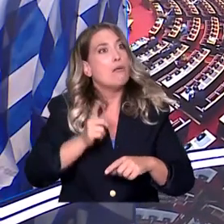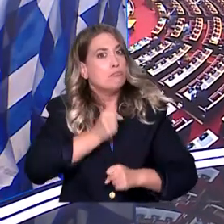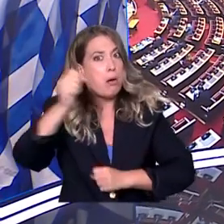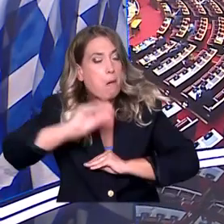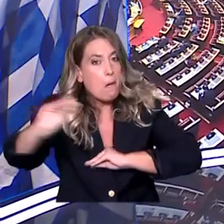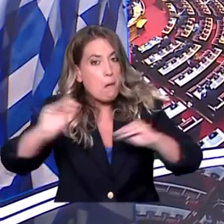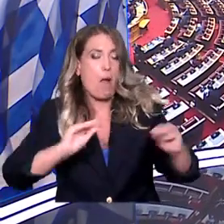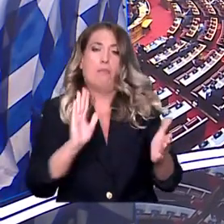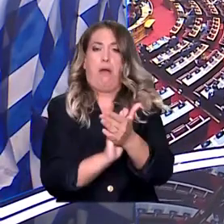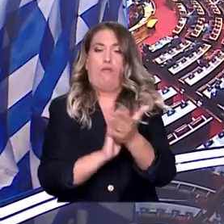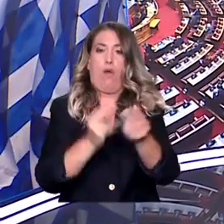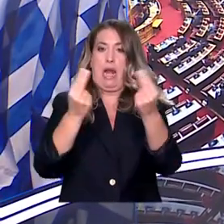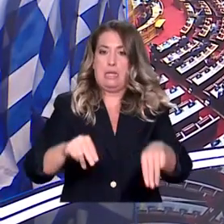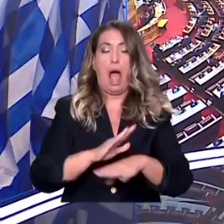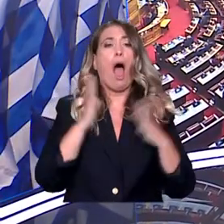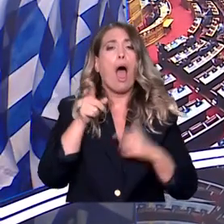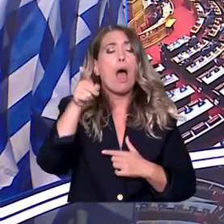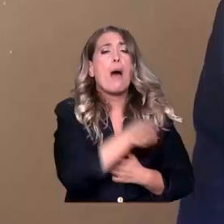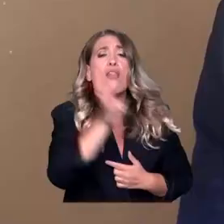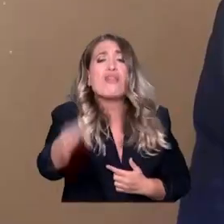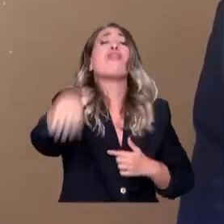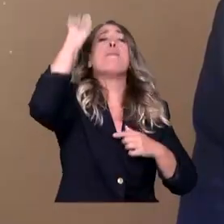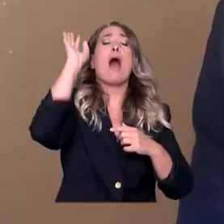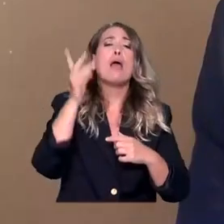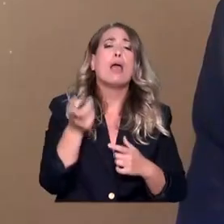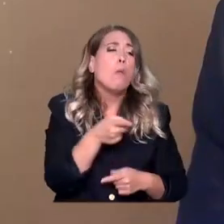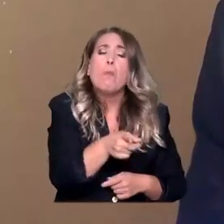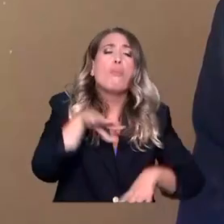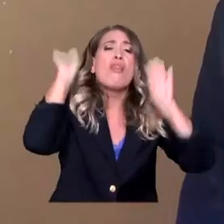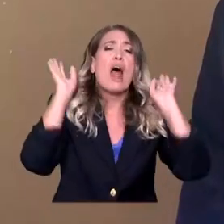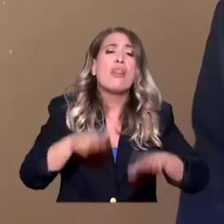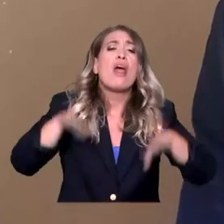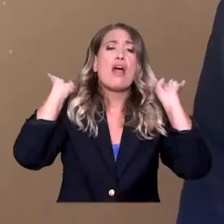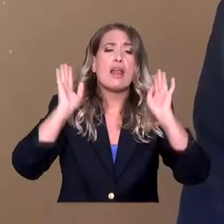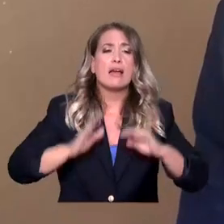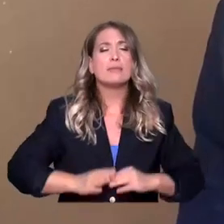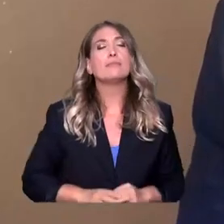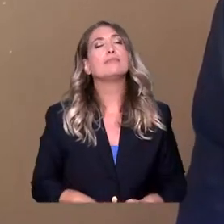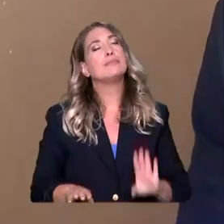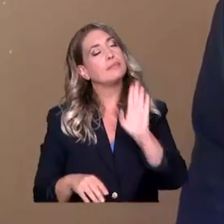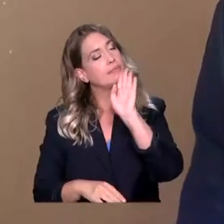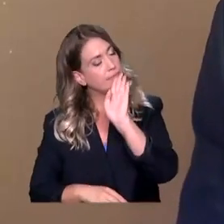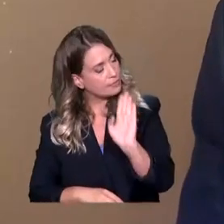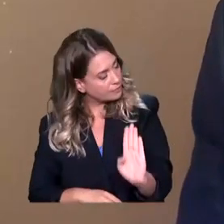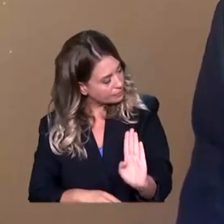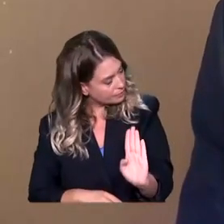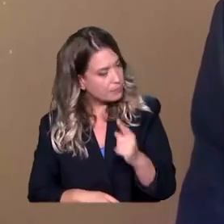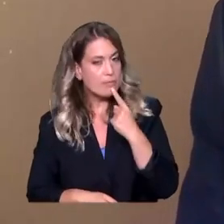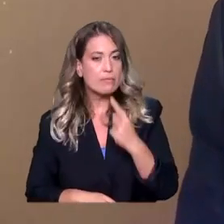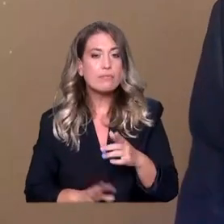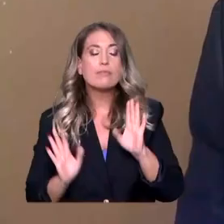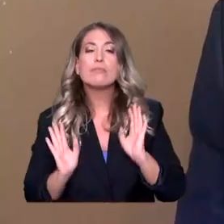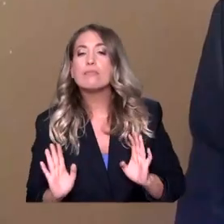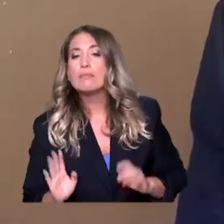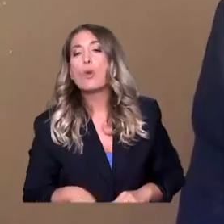θα είναι καλώς καμωμένο. Αν δεν καλυφθούν οι θέσεις που φοβάμαι ότι μπορεί να μην καλυφθούν Θα μετρήσουμε. Θα μετρήσουμε τι ψάρια θα